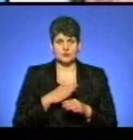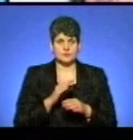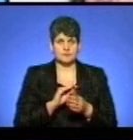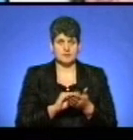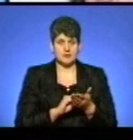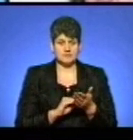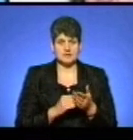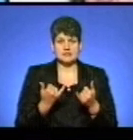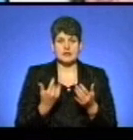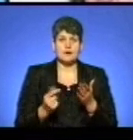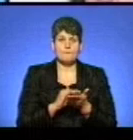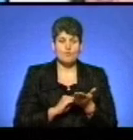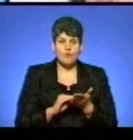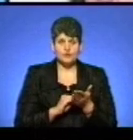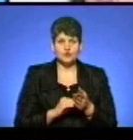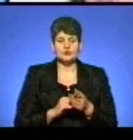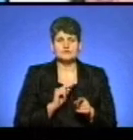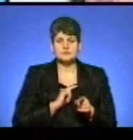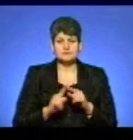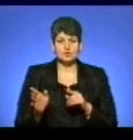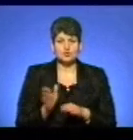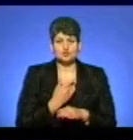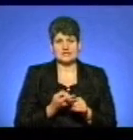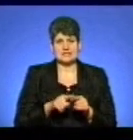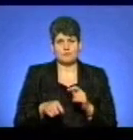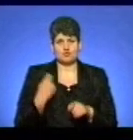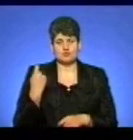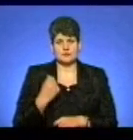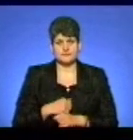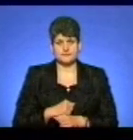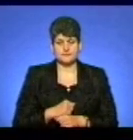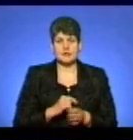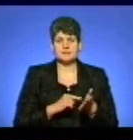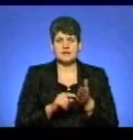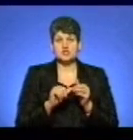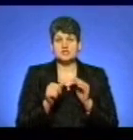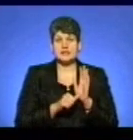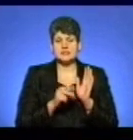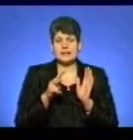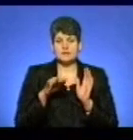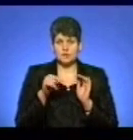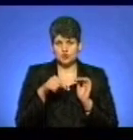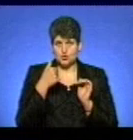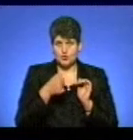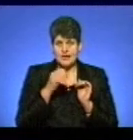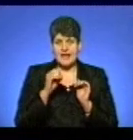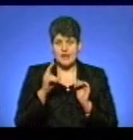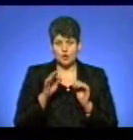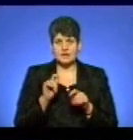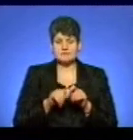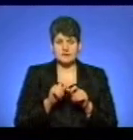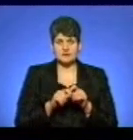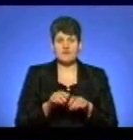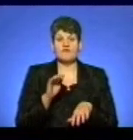даноповторний припис негайно усунути дане порушення. Це значу, 16 листопада цього року, екоінспектори